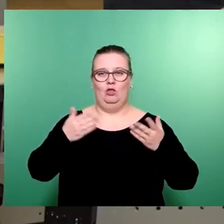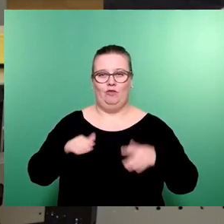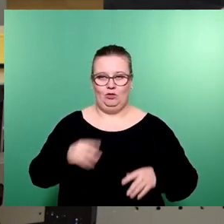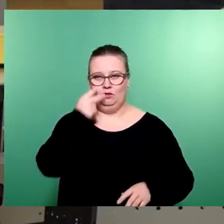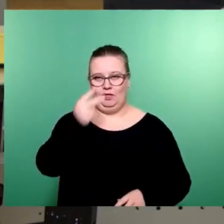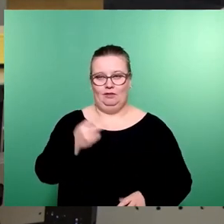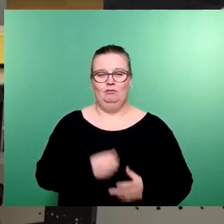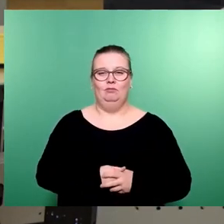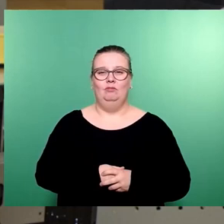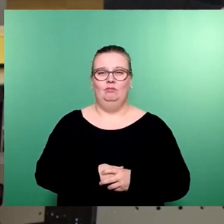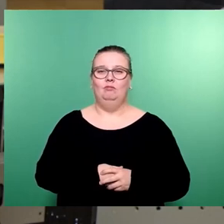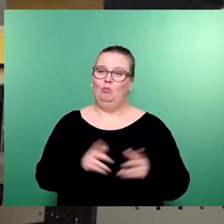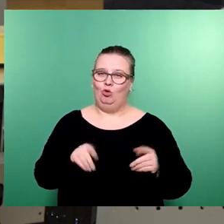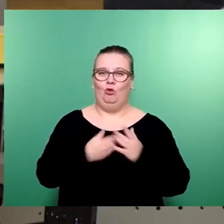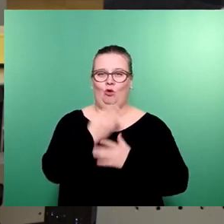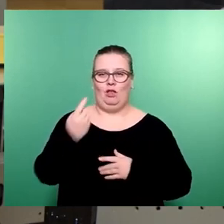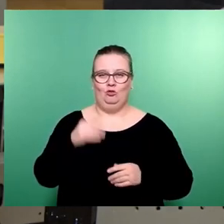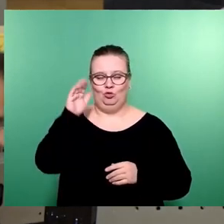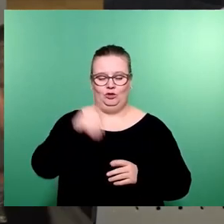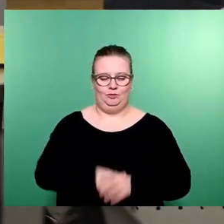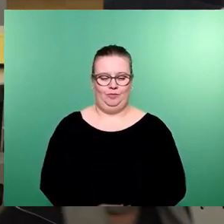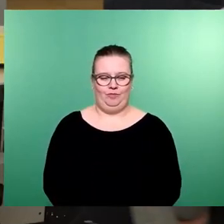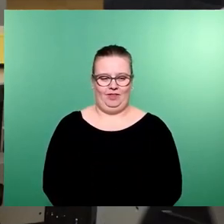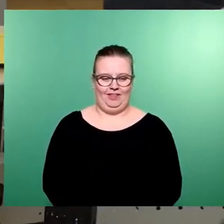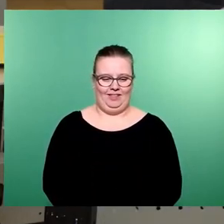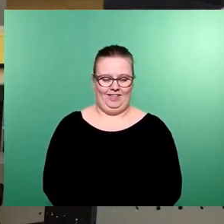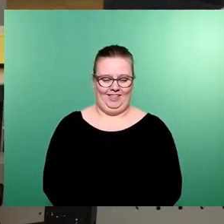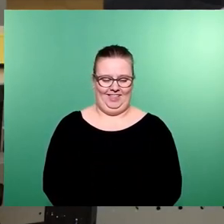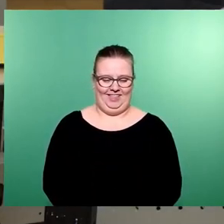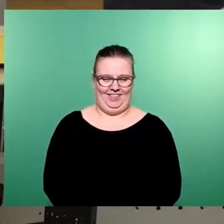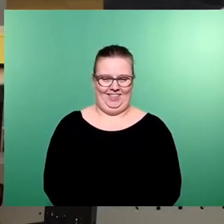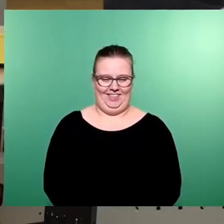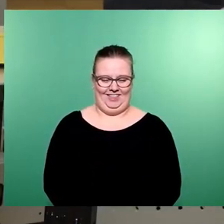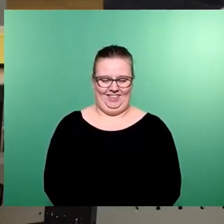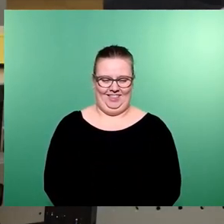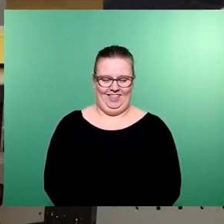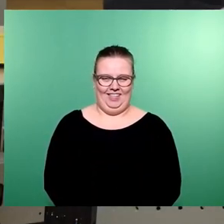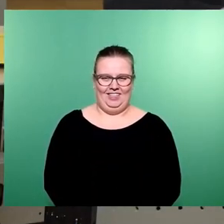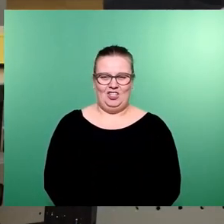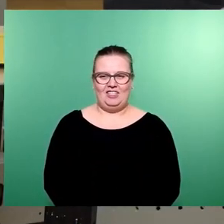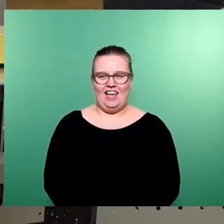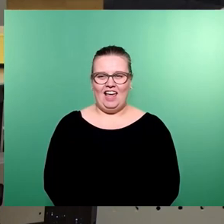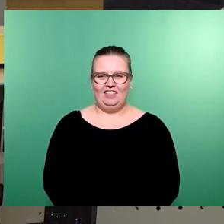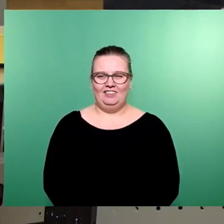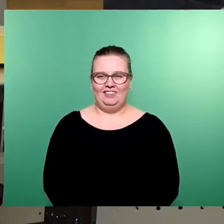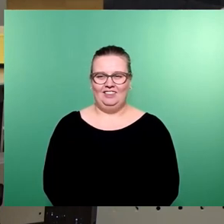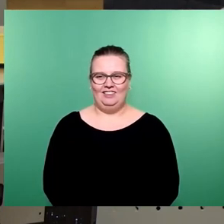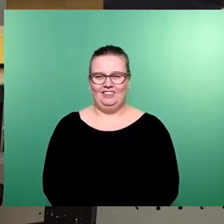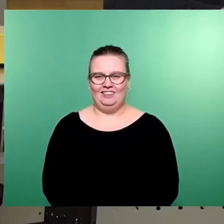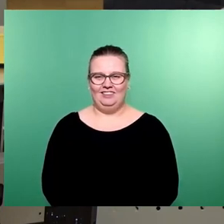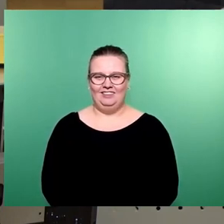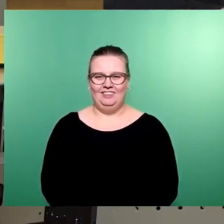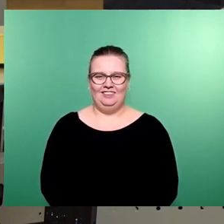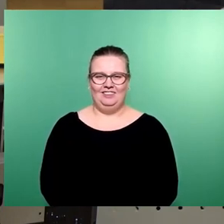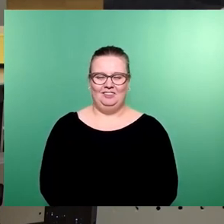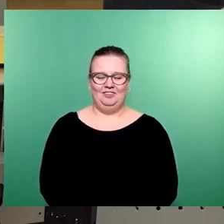hoffentlich im neuen Jahr wieder. Dankeschön. So, der nächste Redner, Herr Hans. Und dann Frau